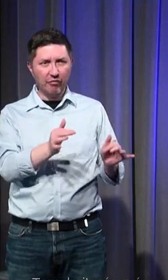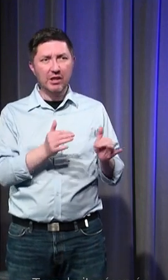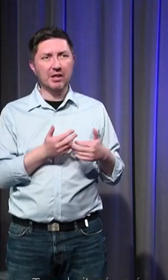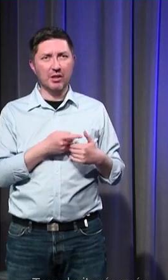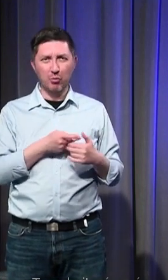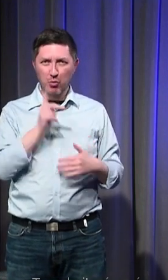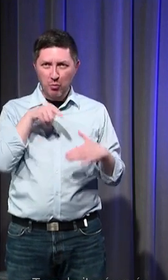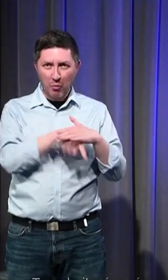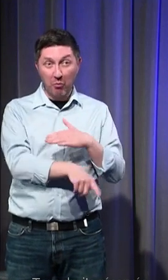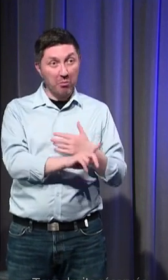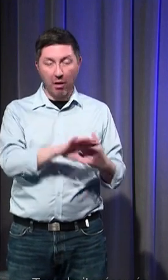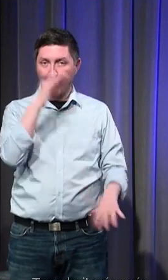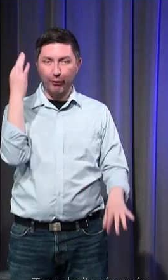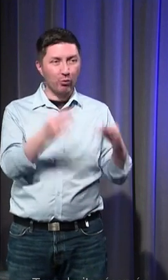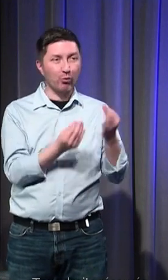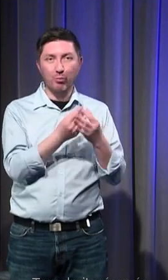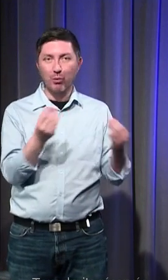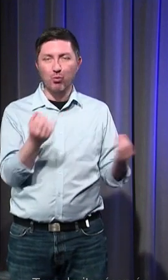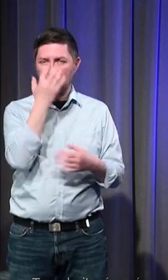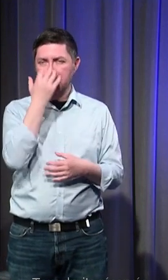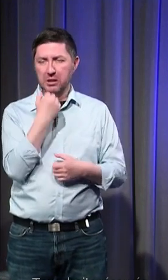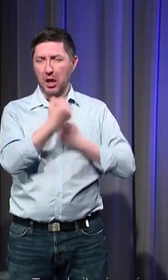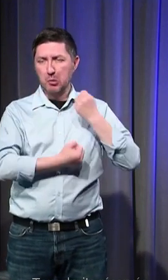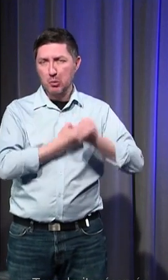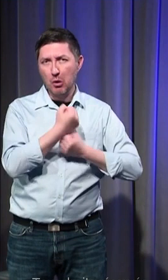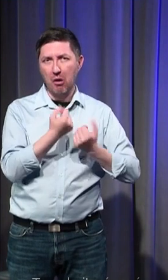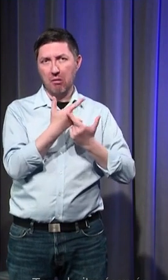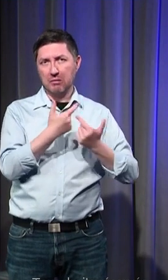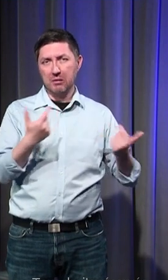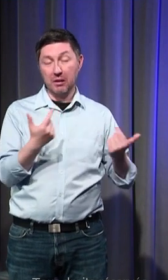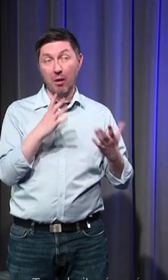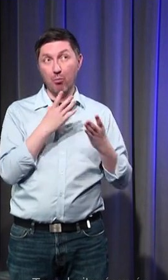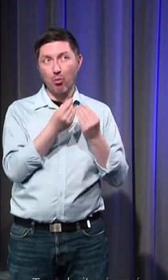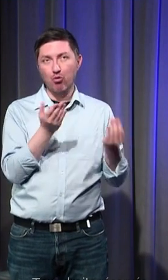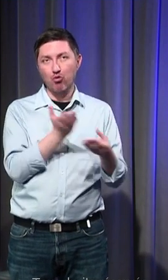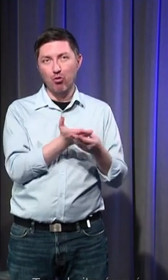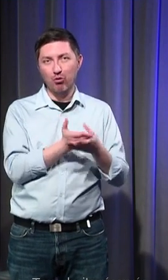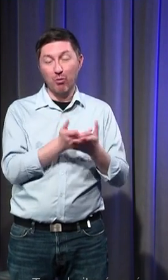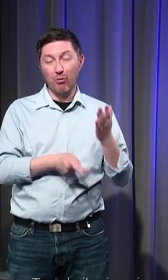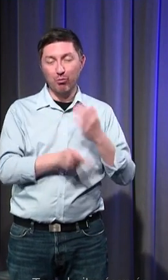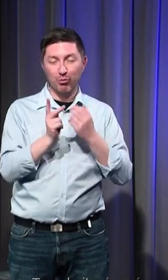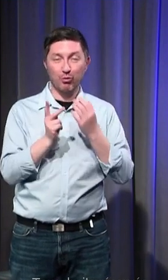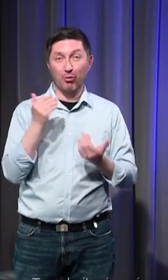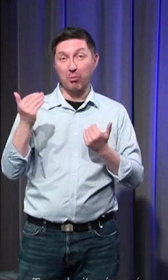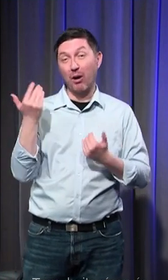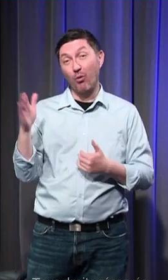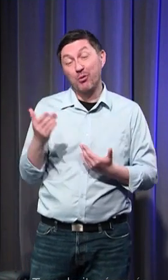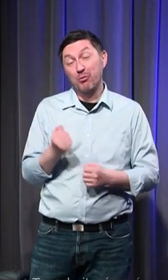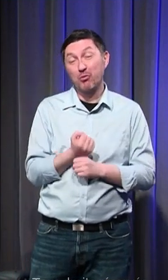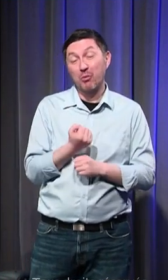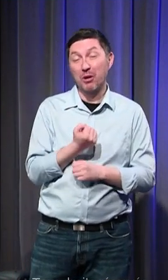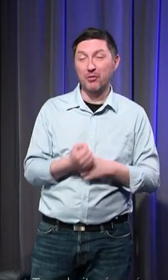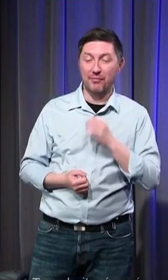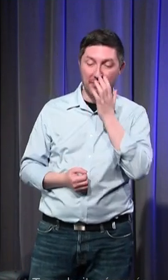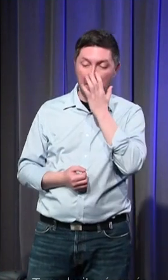tristesse ou des ressentis comme la douleur sont malheureusement mieux documentés mais j'ai parlé un